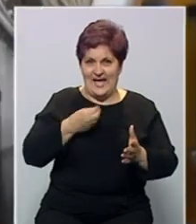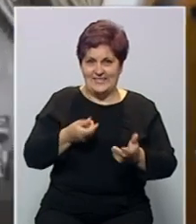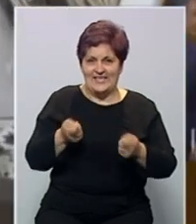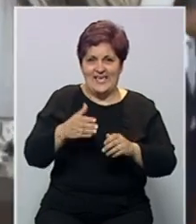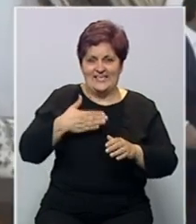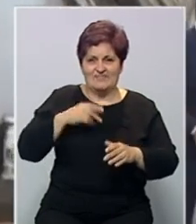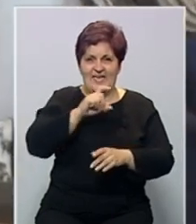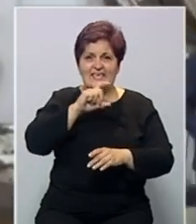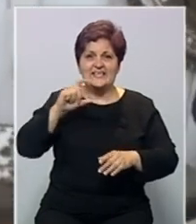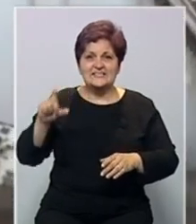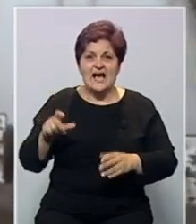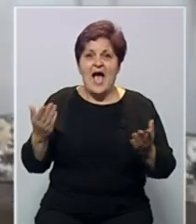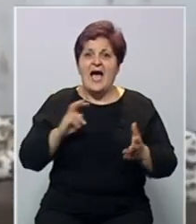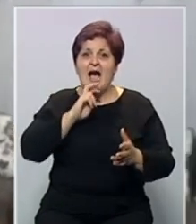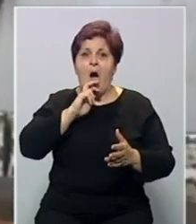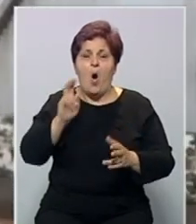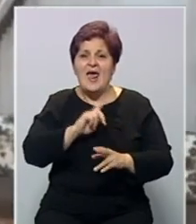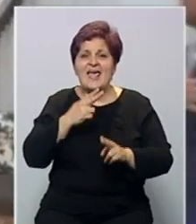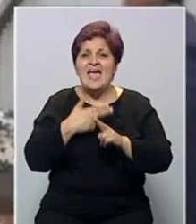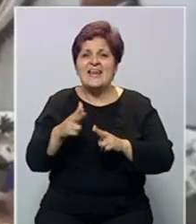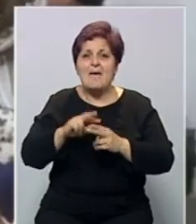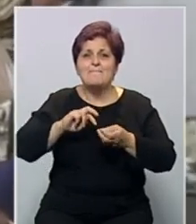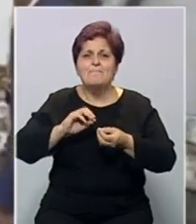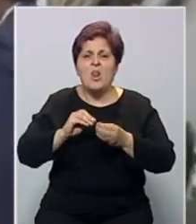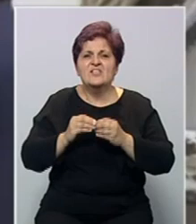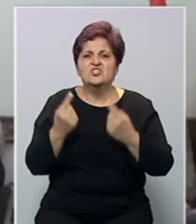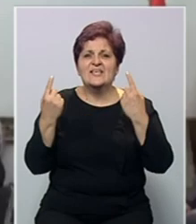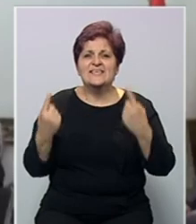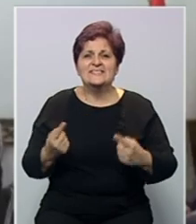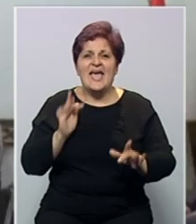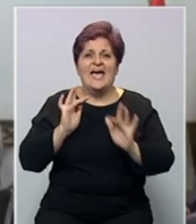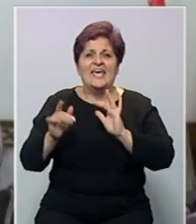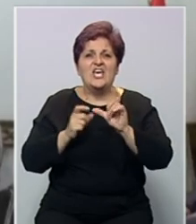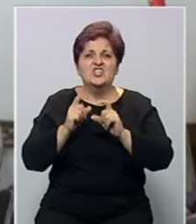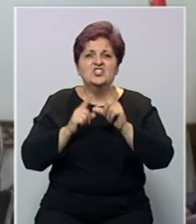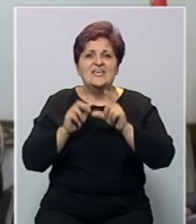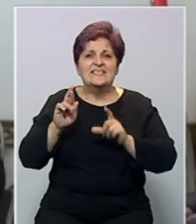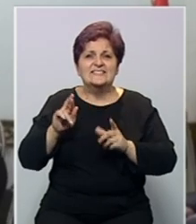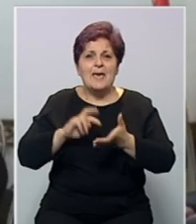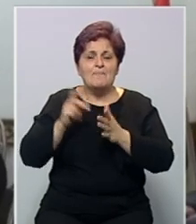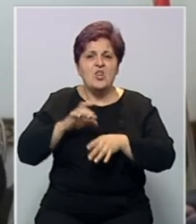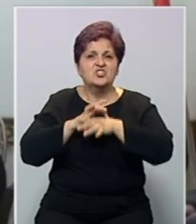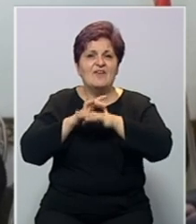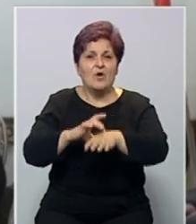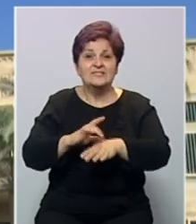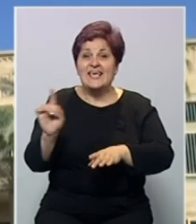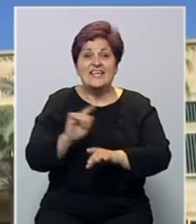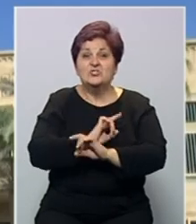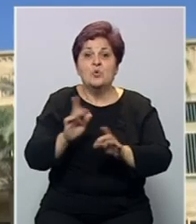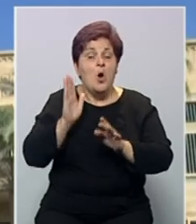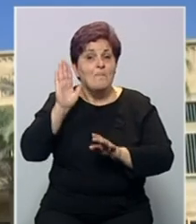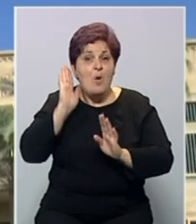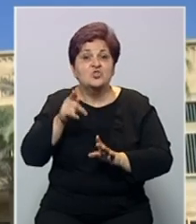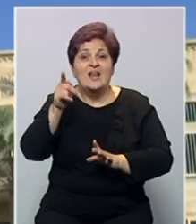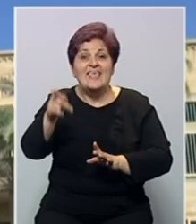zatvara svoje institucije kao odgovor na nerješev politički zastoj. I kritikovao je šijetske političke vođe jer nisu